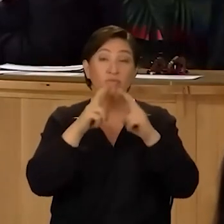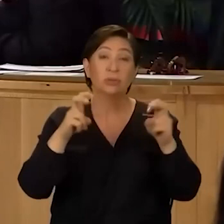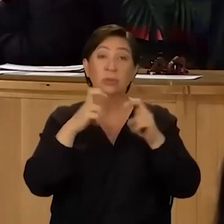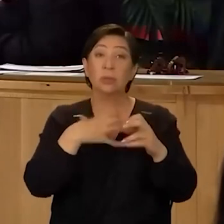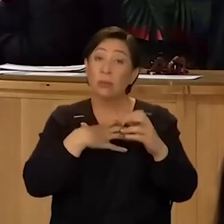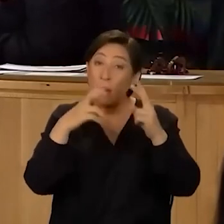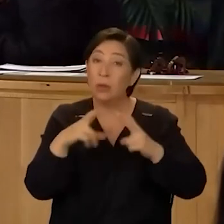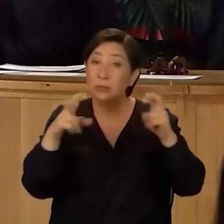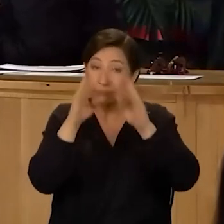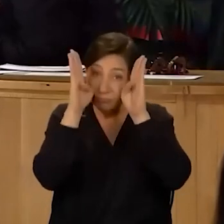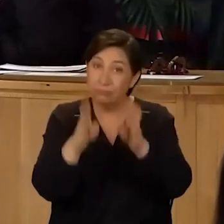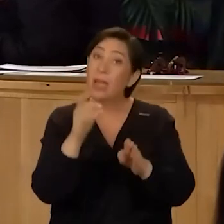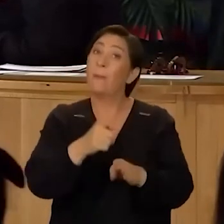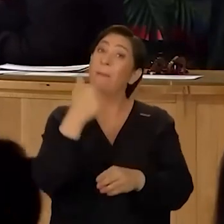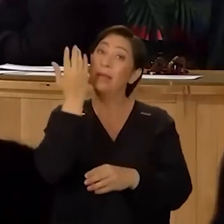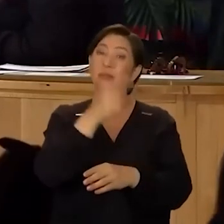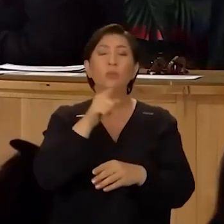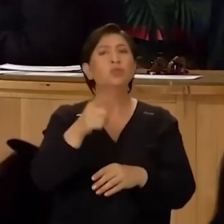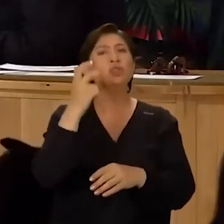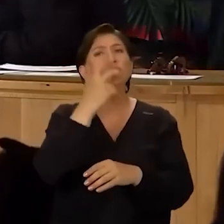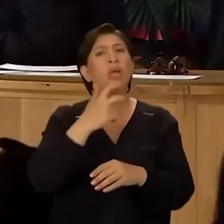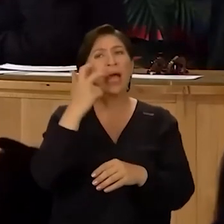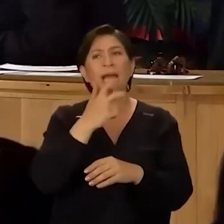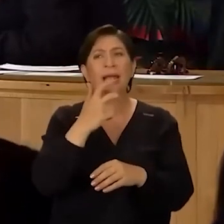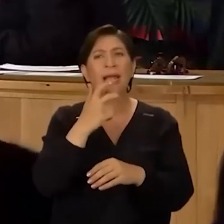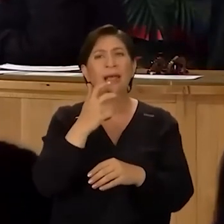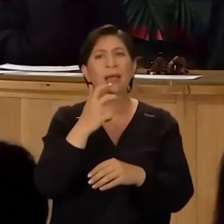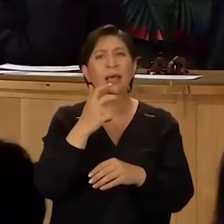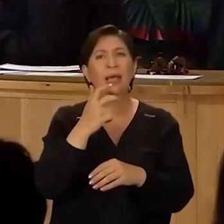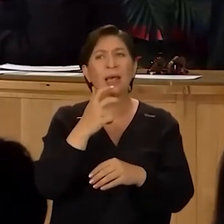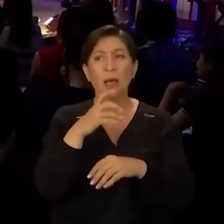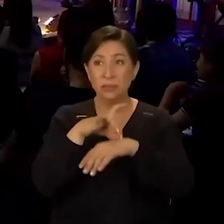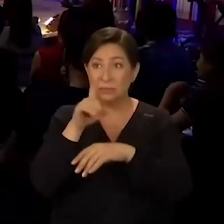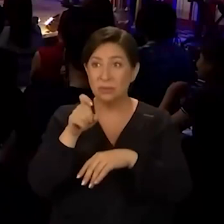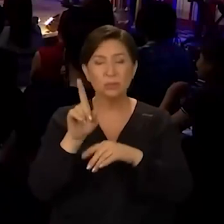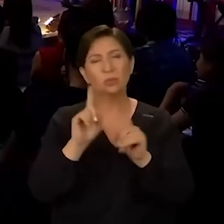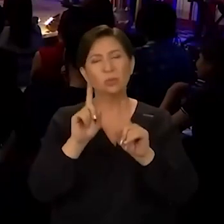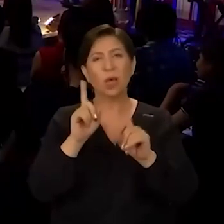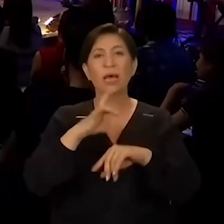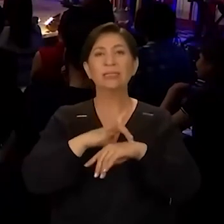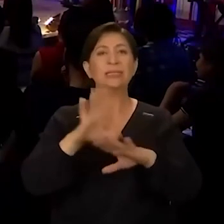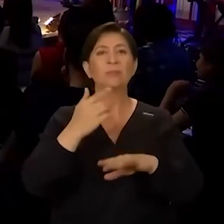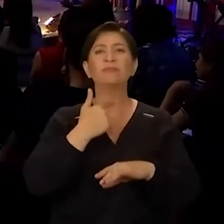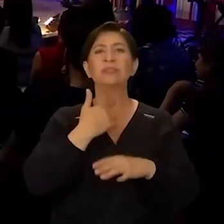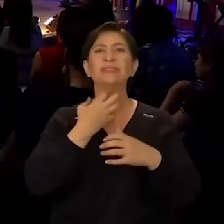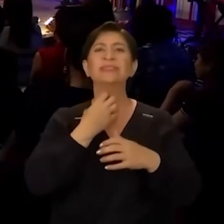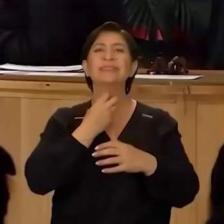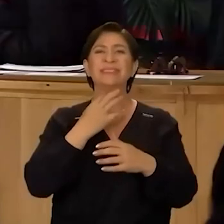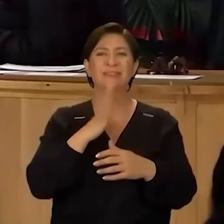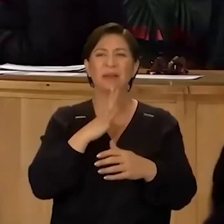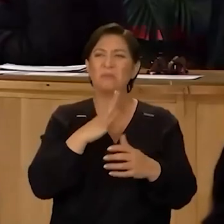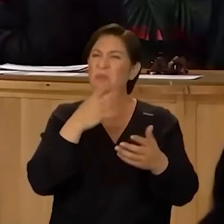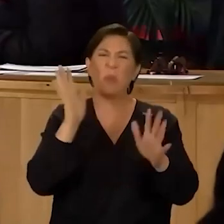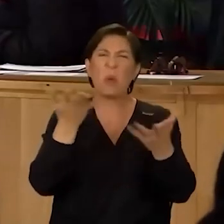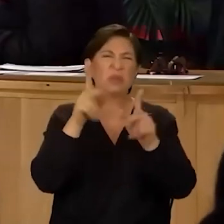kendini araştırmalara göre. Demiş ki bu şarkıyı… Hasta mısın? Hayır, hasta değilim. Bir boğazda yakışıklanma var.